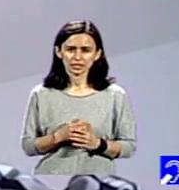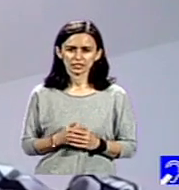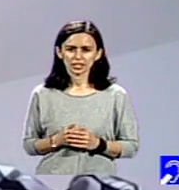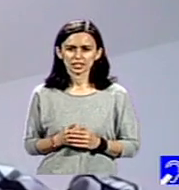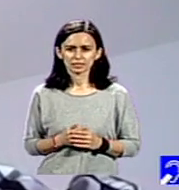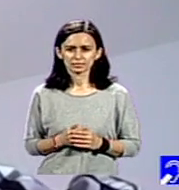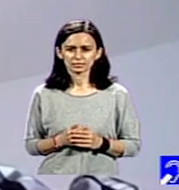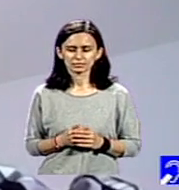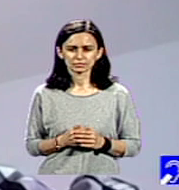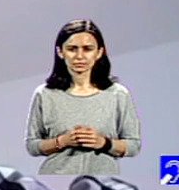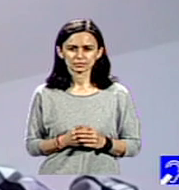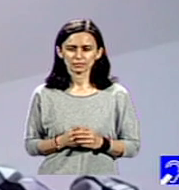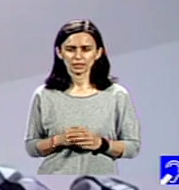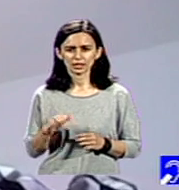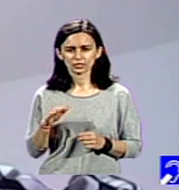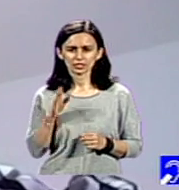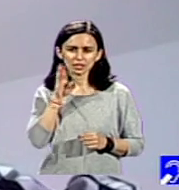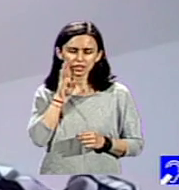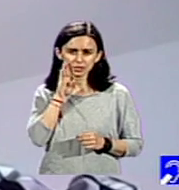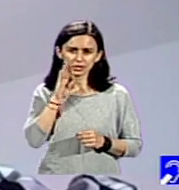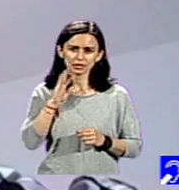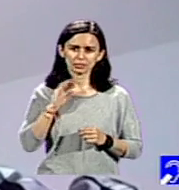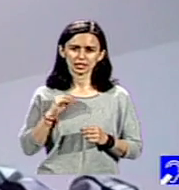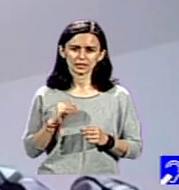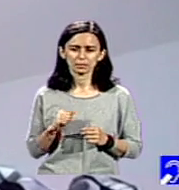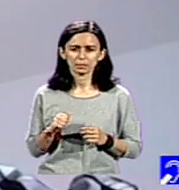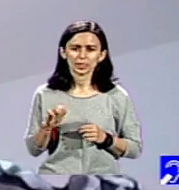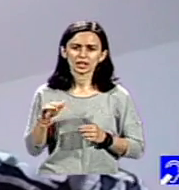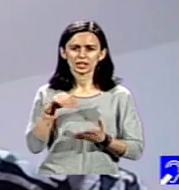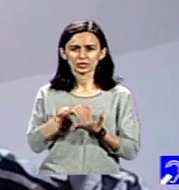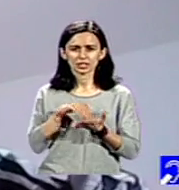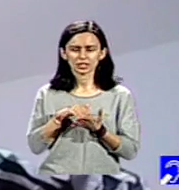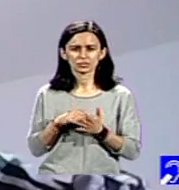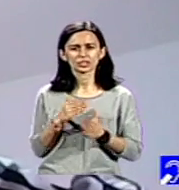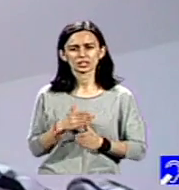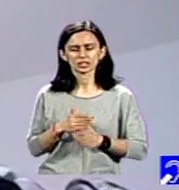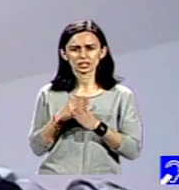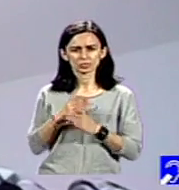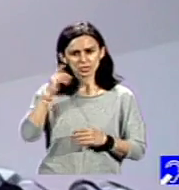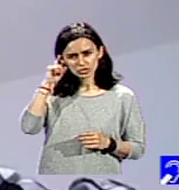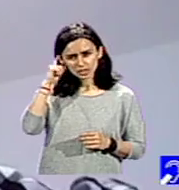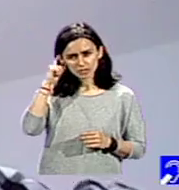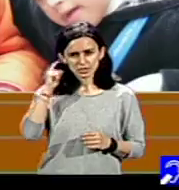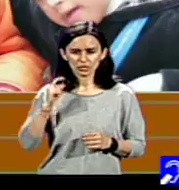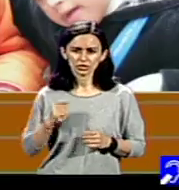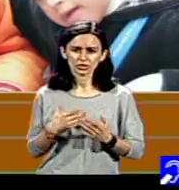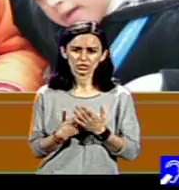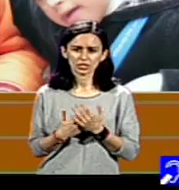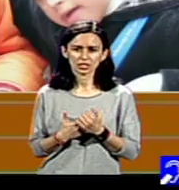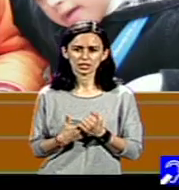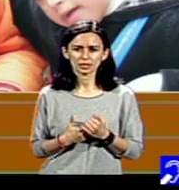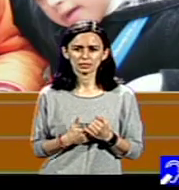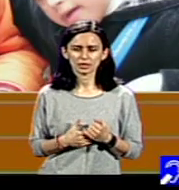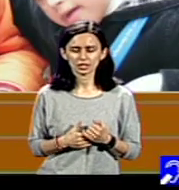au mamele și tații, de sigur, au nevoie de sprijin psihologic pentru a